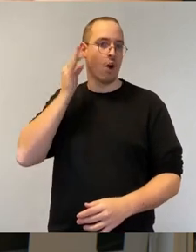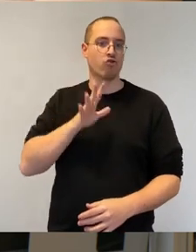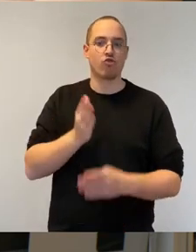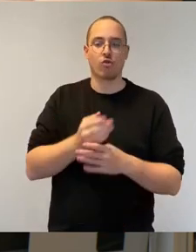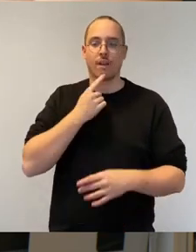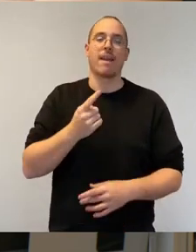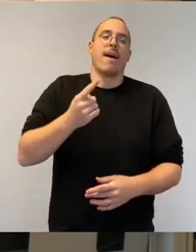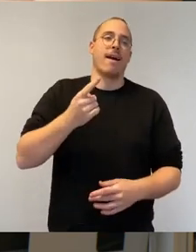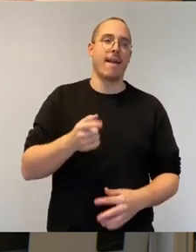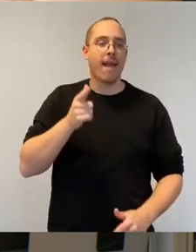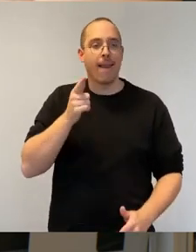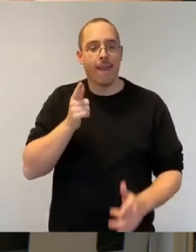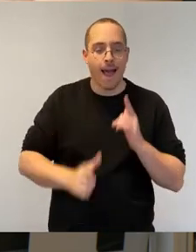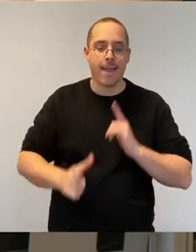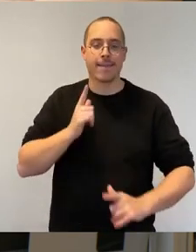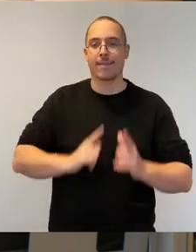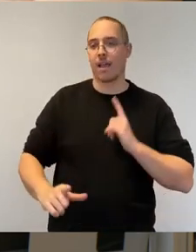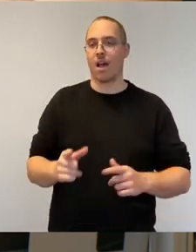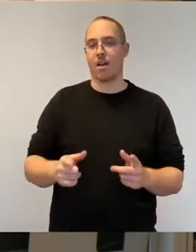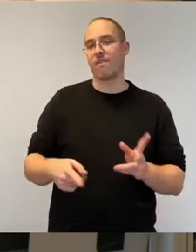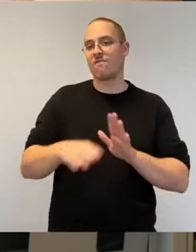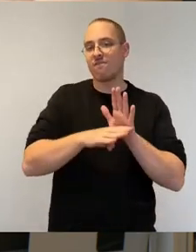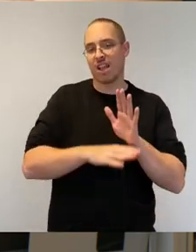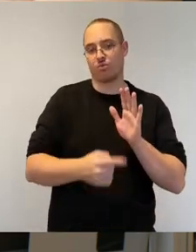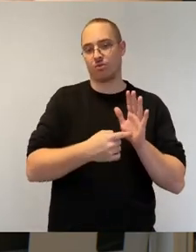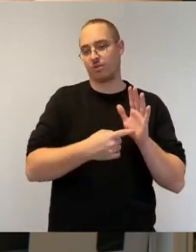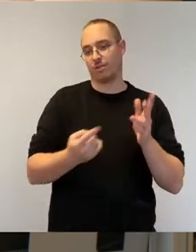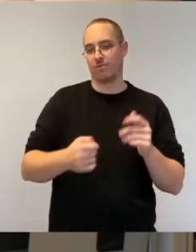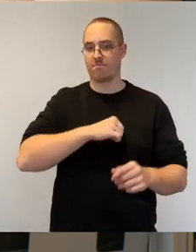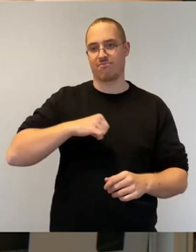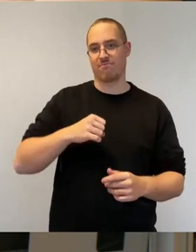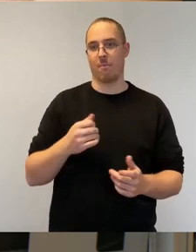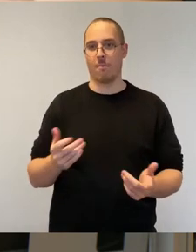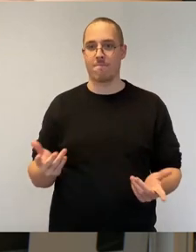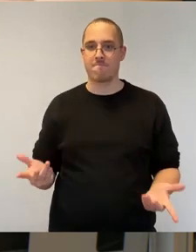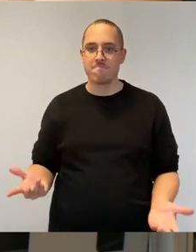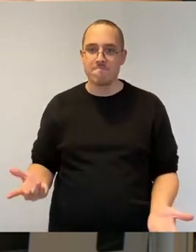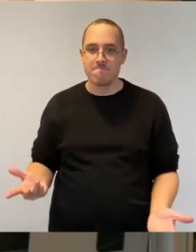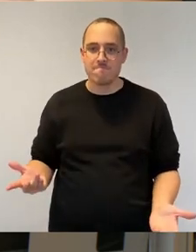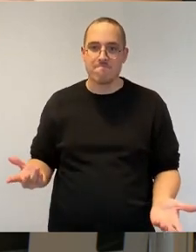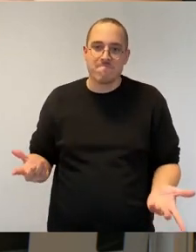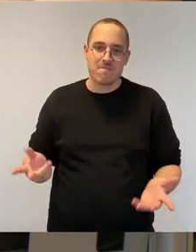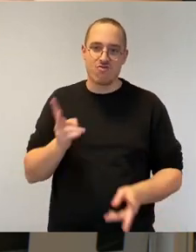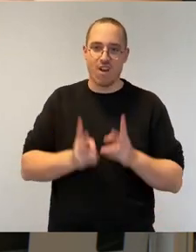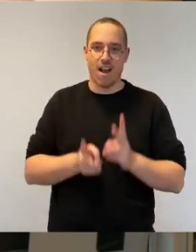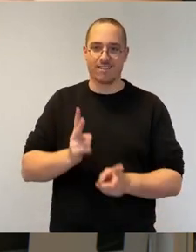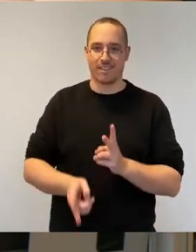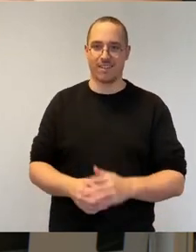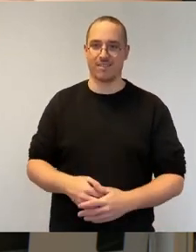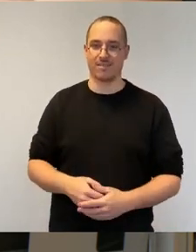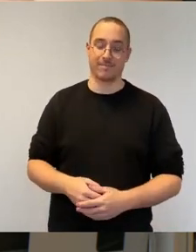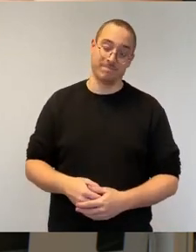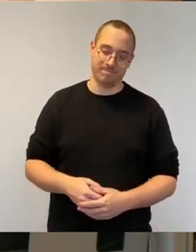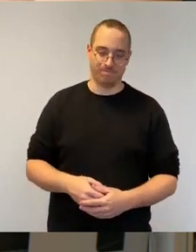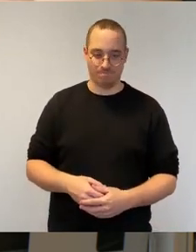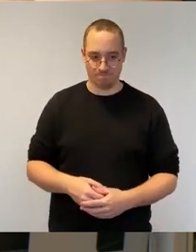An dieser Stelle ist es auf jeden Fall gut so. Ich glaube auch, dass es in der Praxis wichtig ist, dass die Mittel, die über die Bezahlkarte